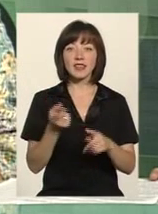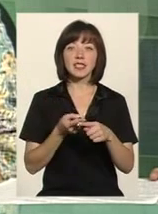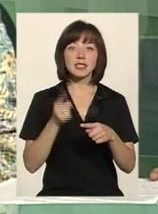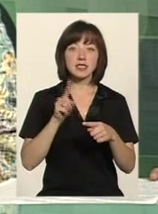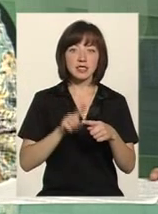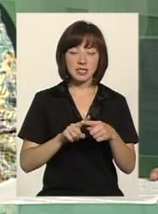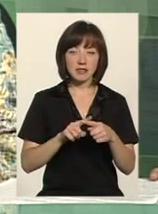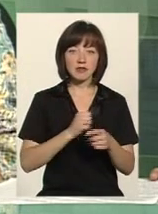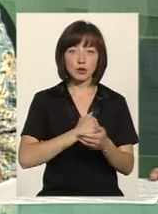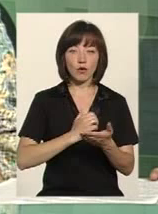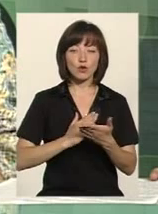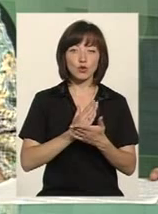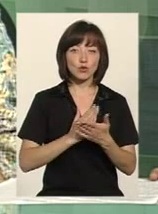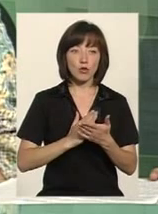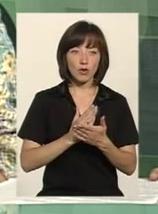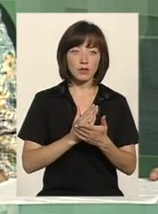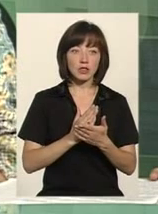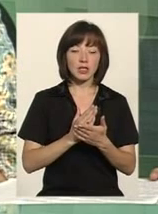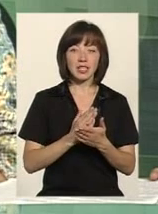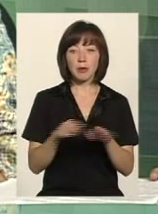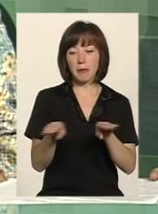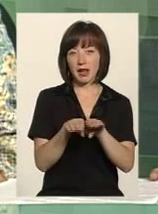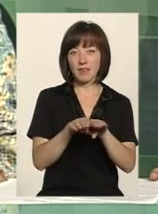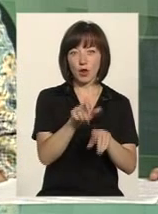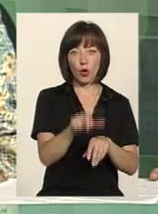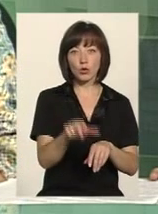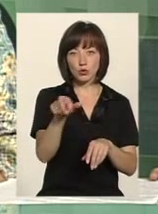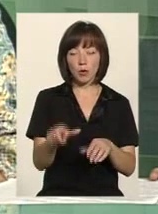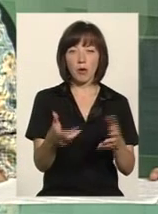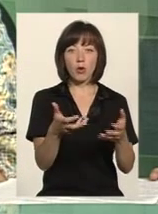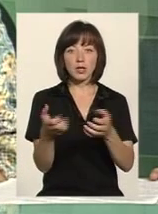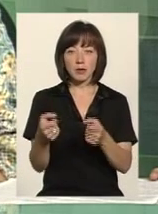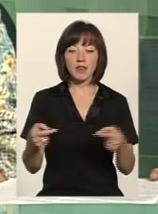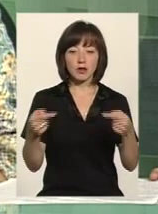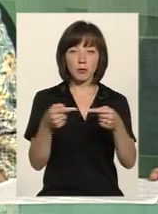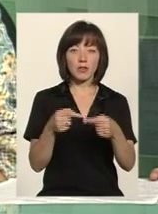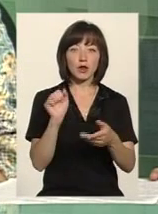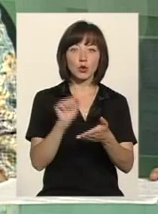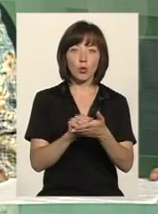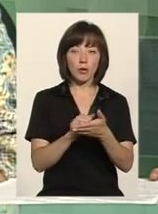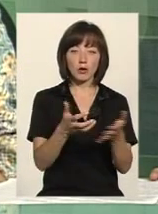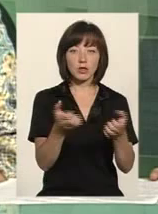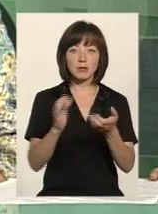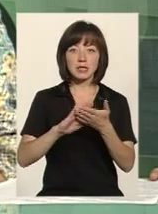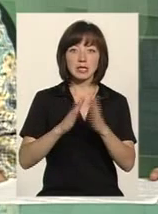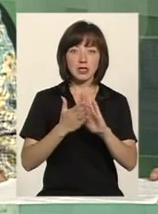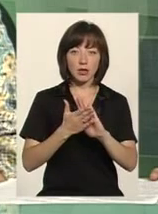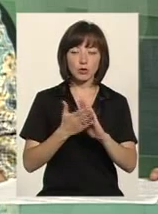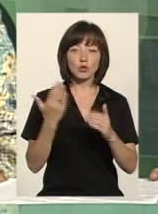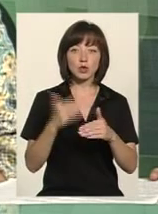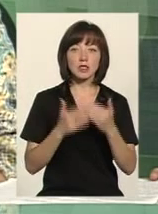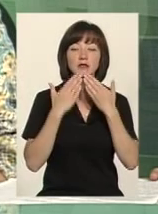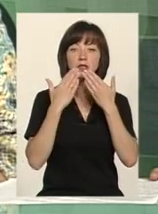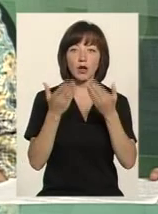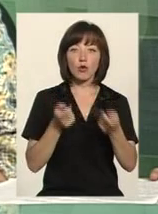військовослужбовці чи інші прирівні особи, які отримали відповідні документи, отримали статус, вони вже звертаються